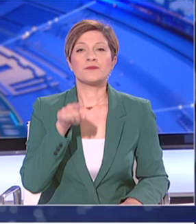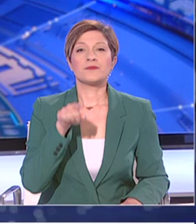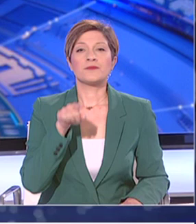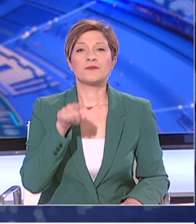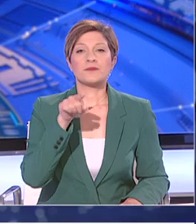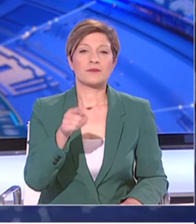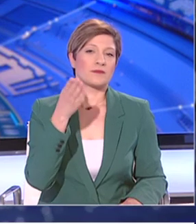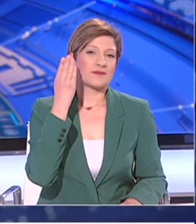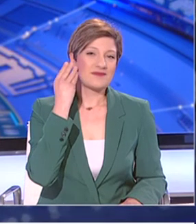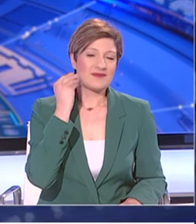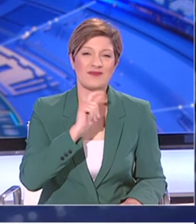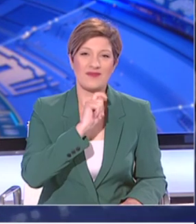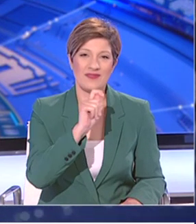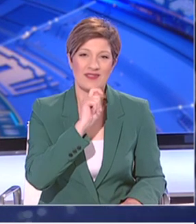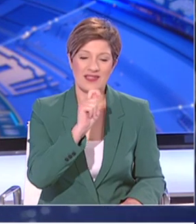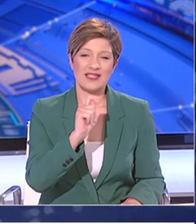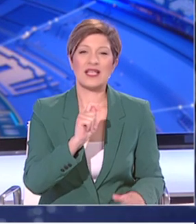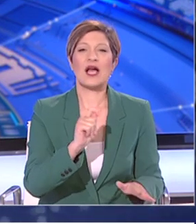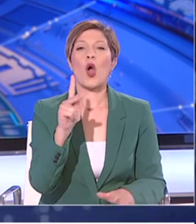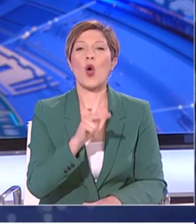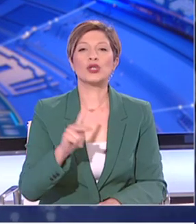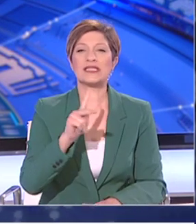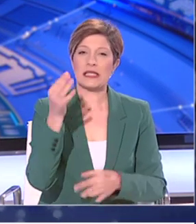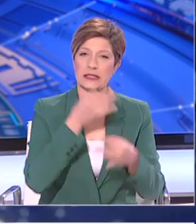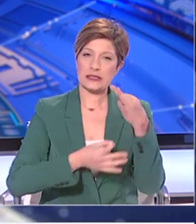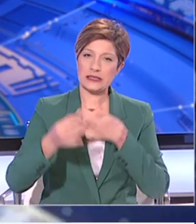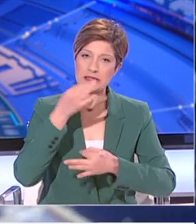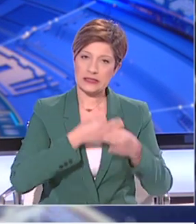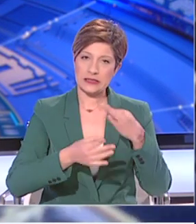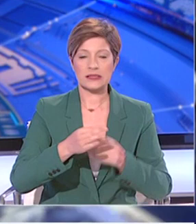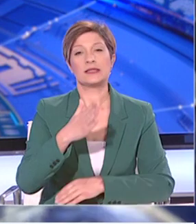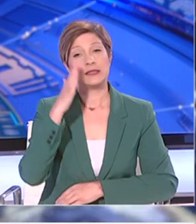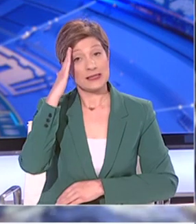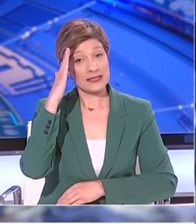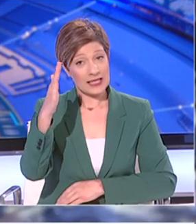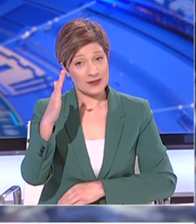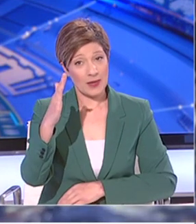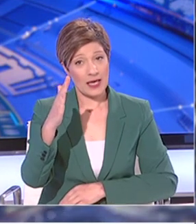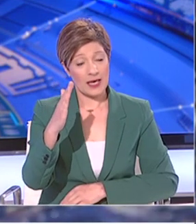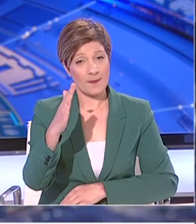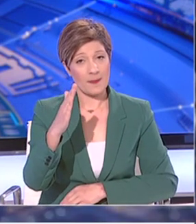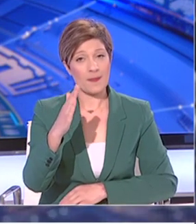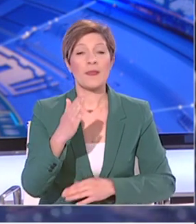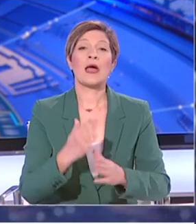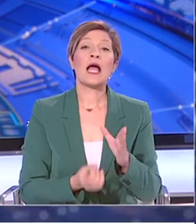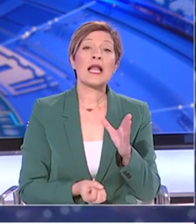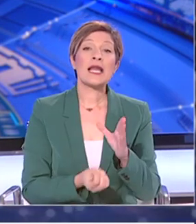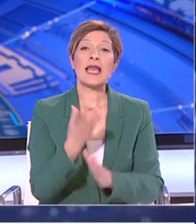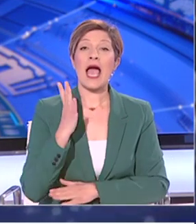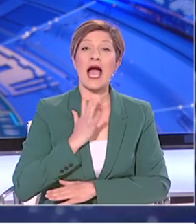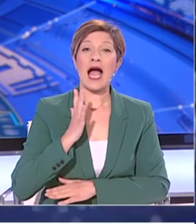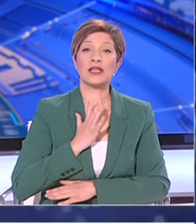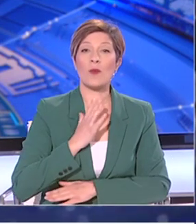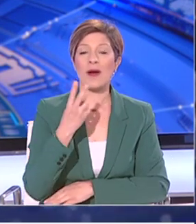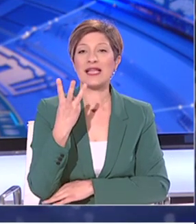...μέλος της Κυπριακής Ακαδημίας Επιστημόγραμματων και Τεχνό. Καλησπέρα σας. Τα νέα επιβεωμένα κρούσματα